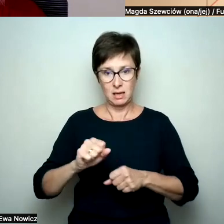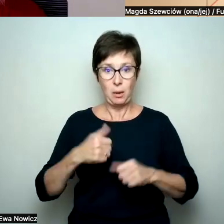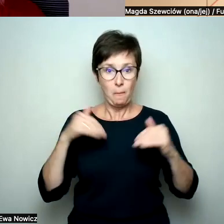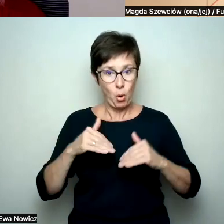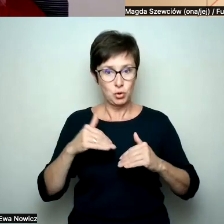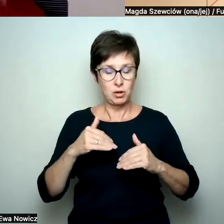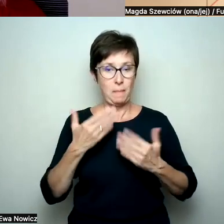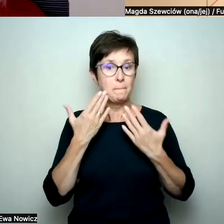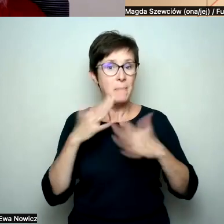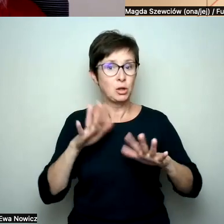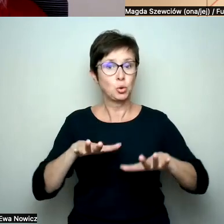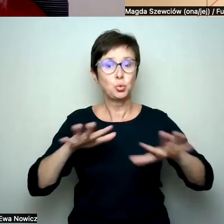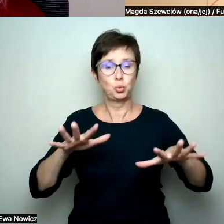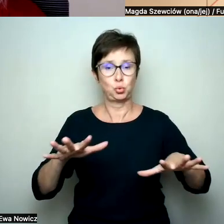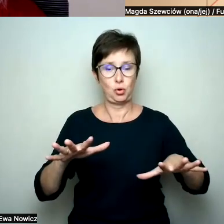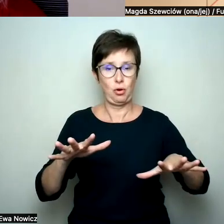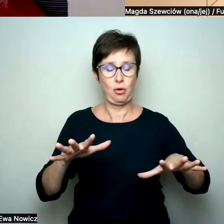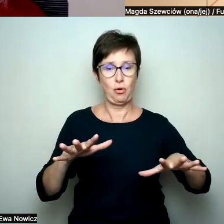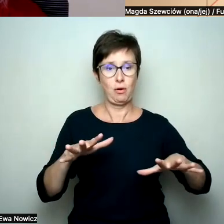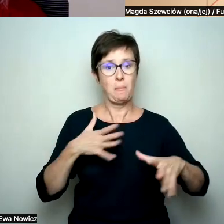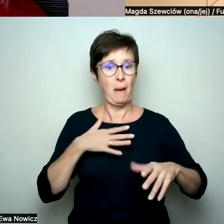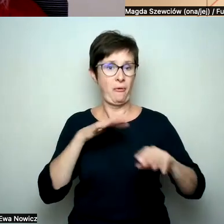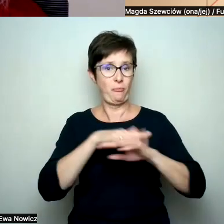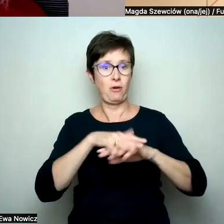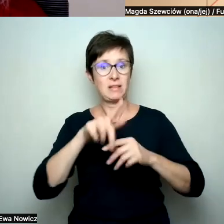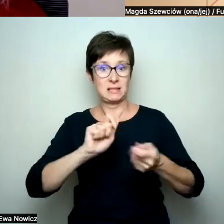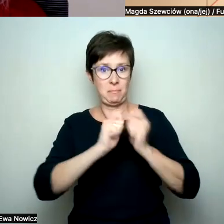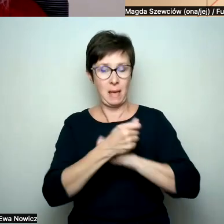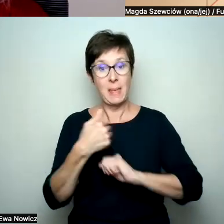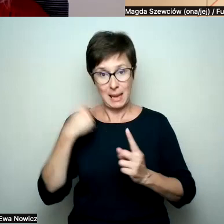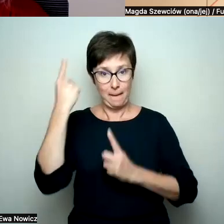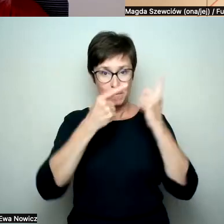nam umożliwić w kontekście zmiany i myślę, że Ty tę zmianę robisz.